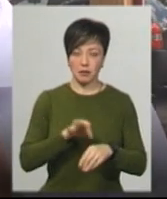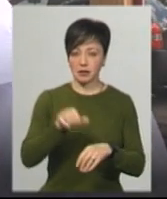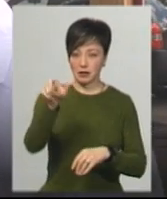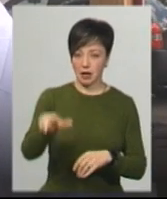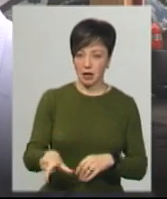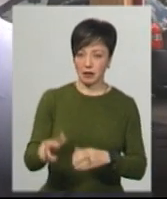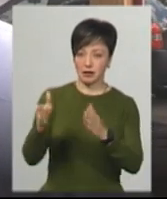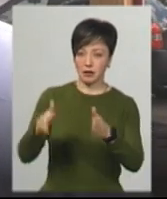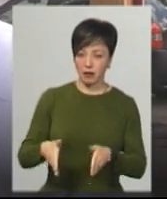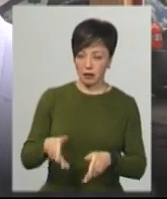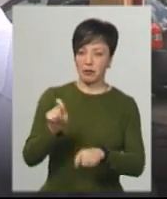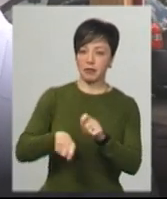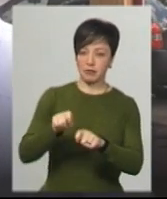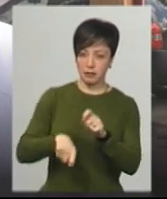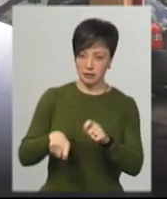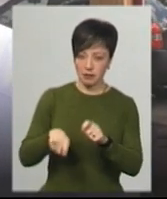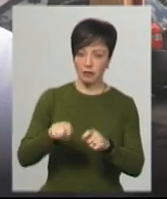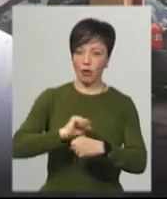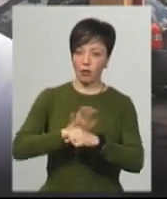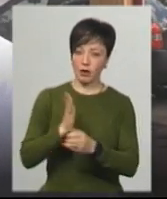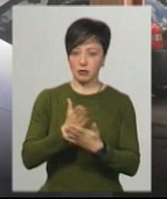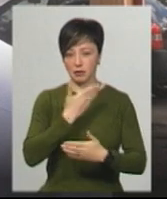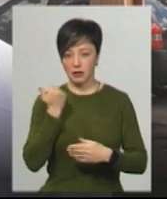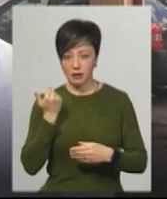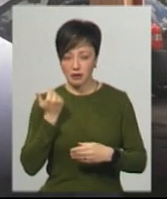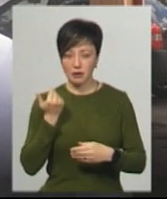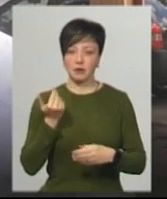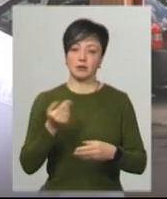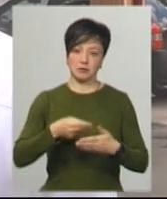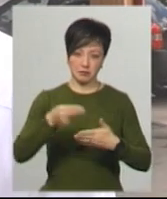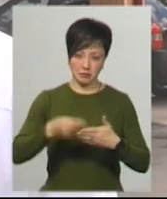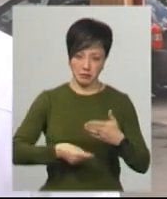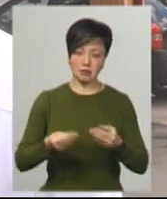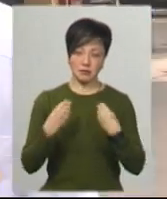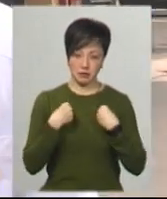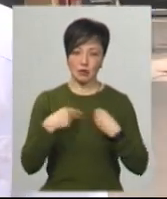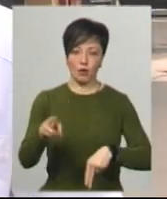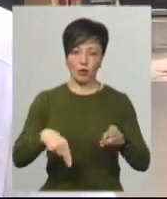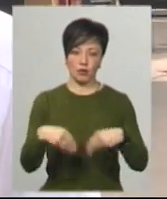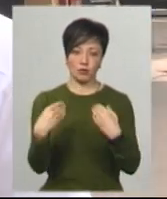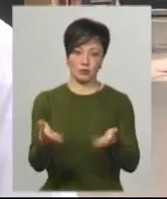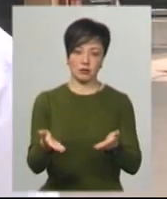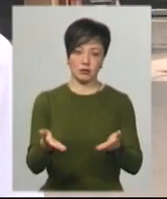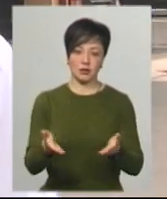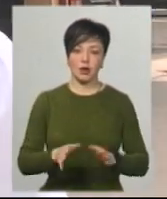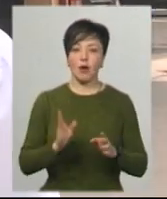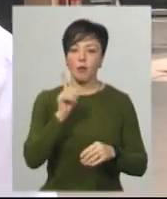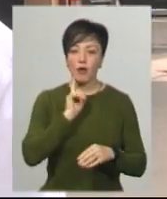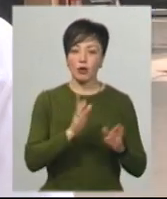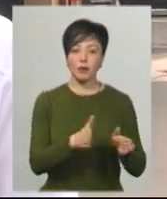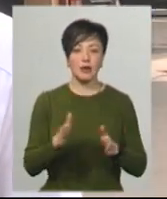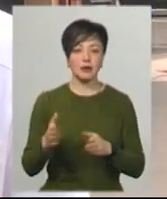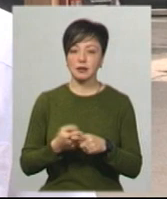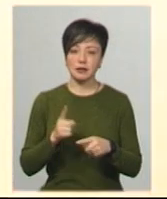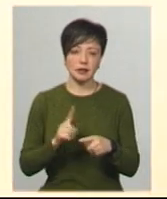пройшов ПЛР-тест, прийшов до нас з заключенням, і тоді ми його оперуємо. Поки що цей механізм не